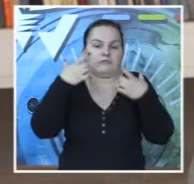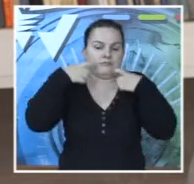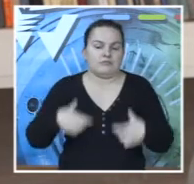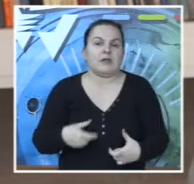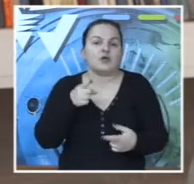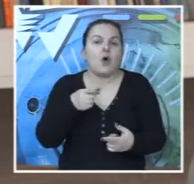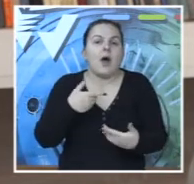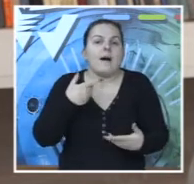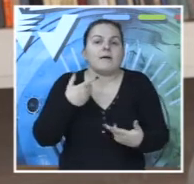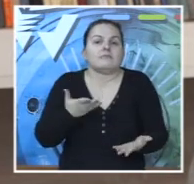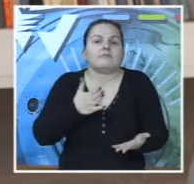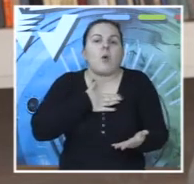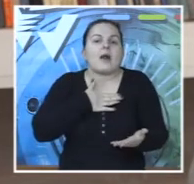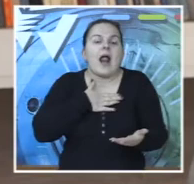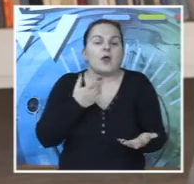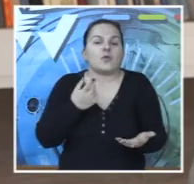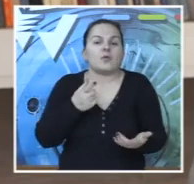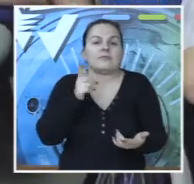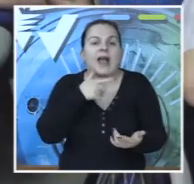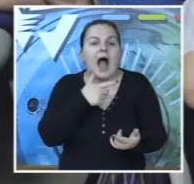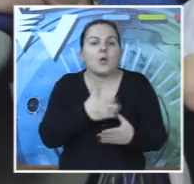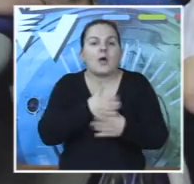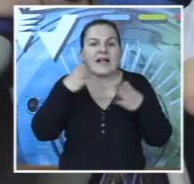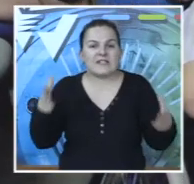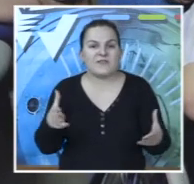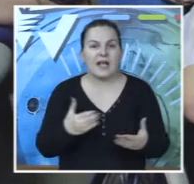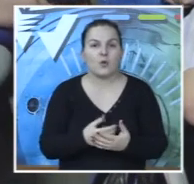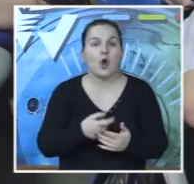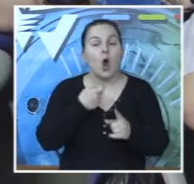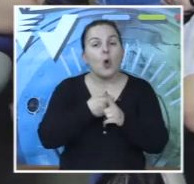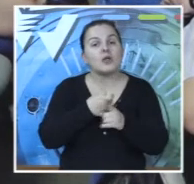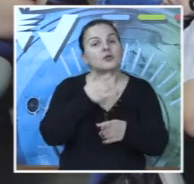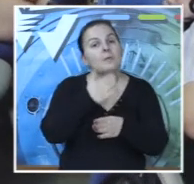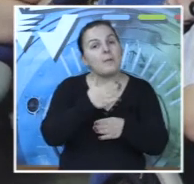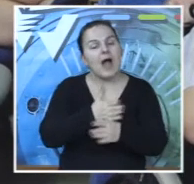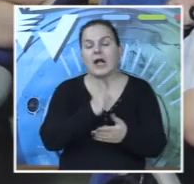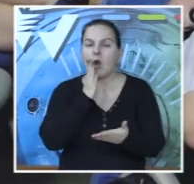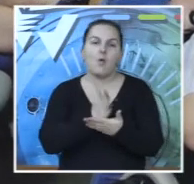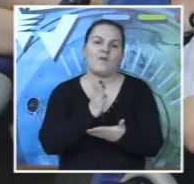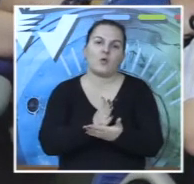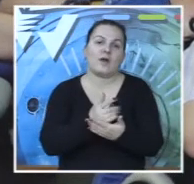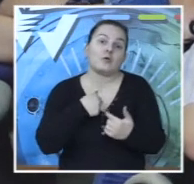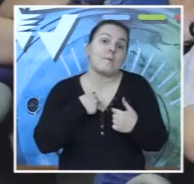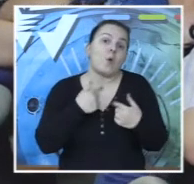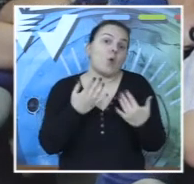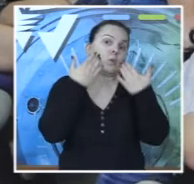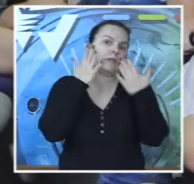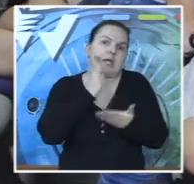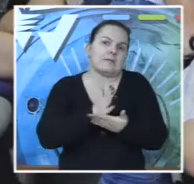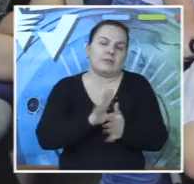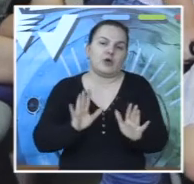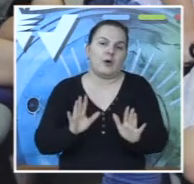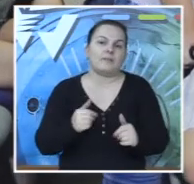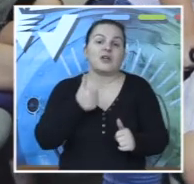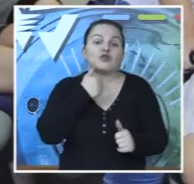ljudski faktor, neku moralnu crtu, imali jako razvijenu. Kosti su pomagali uvek. Takav je